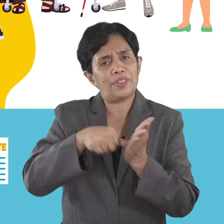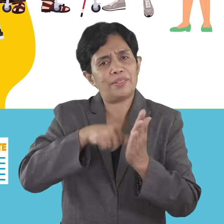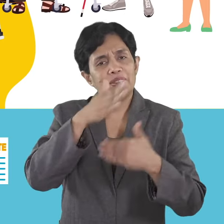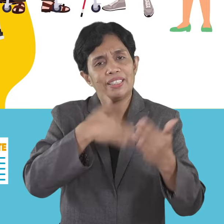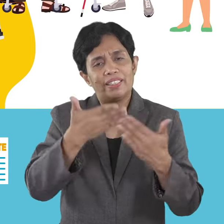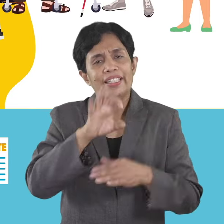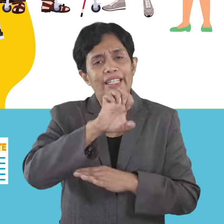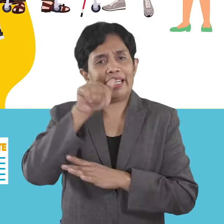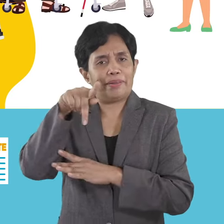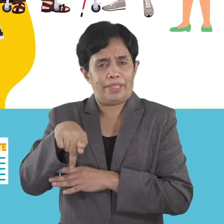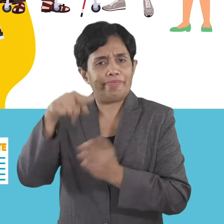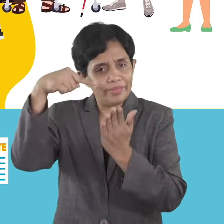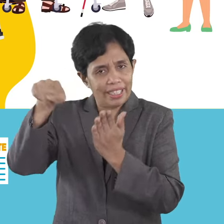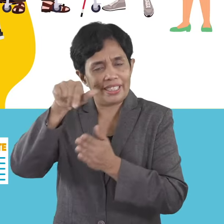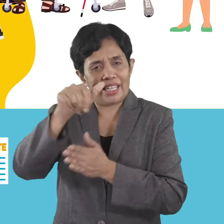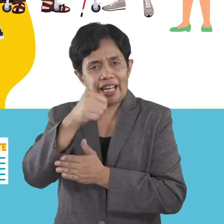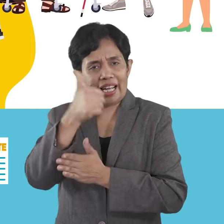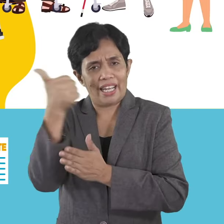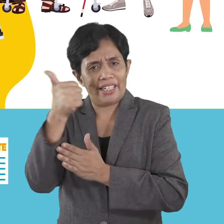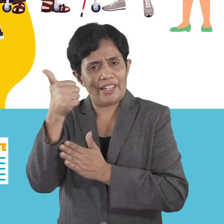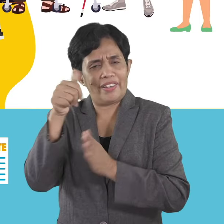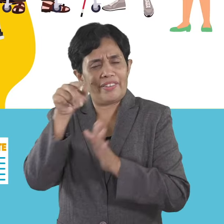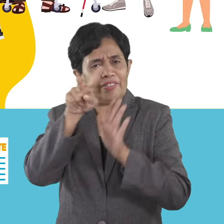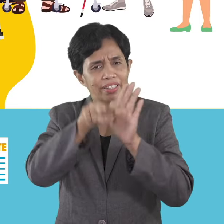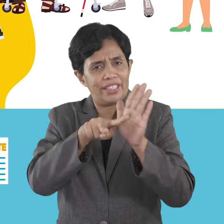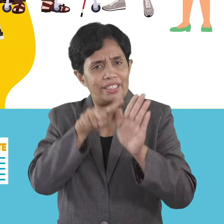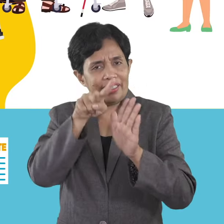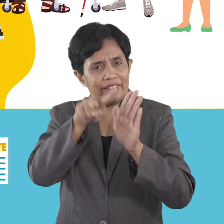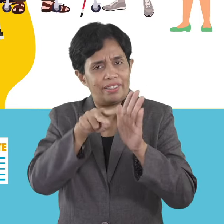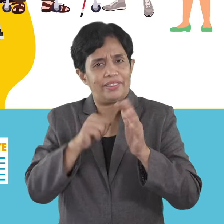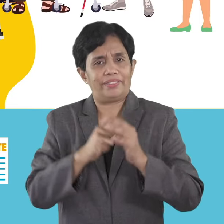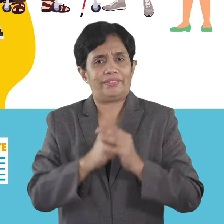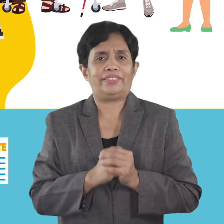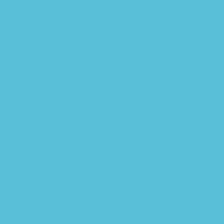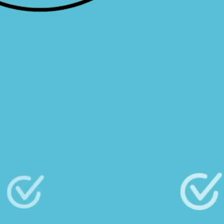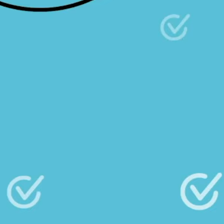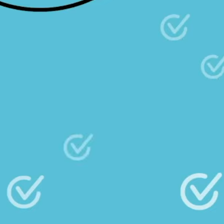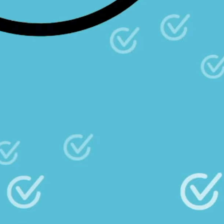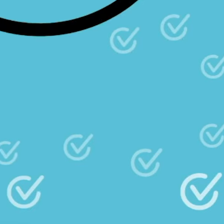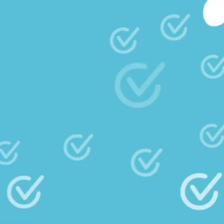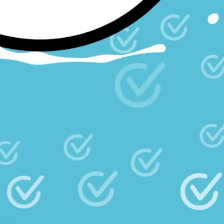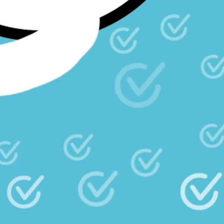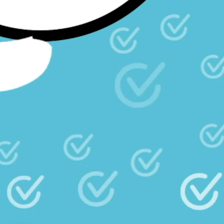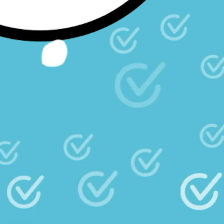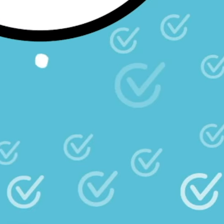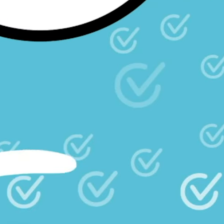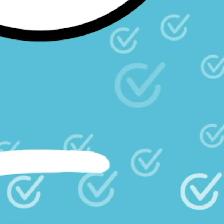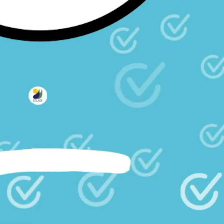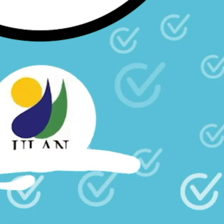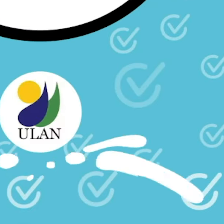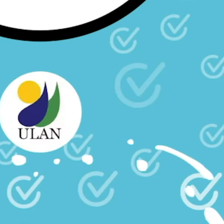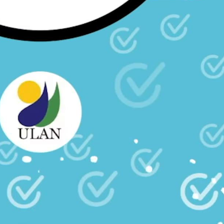ang pamaagi sa pagboto sa EAPP, i-check ang uban namong videos. Pagbutar nga